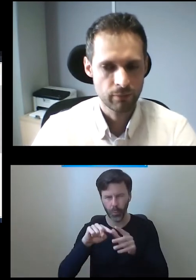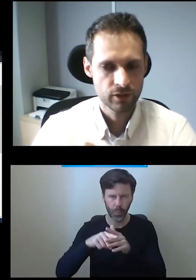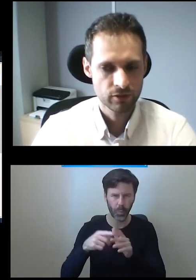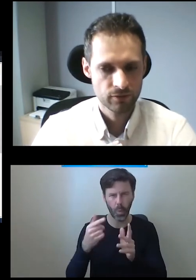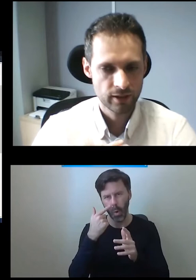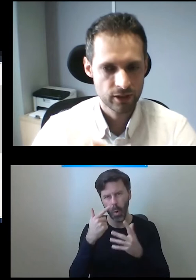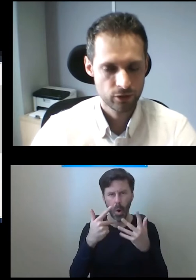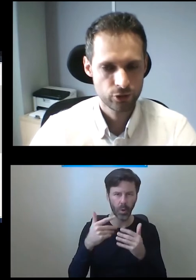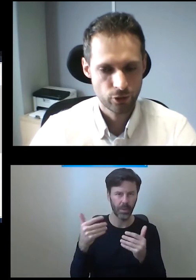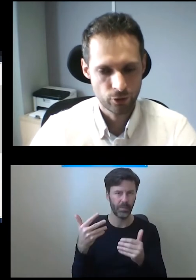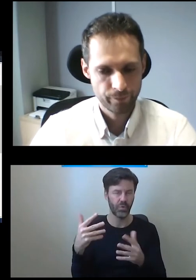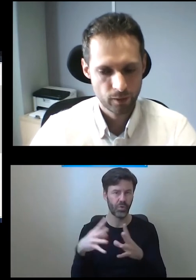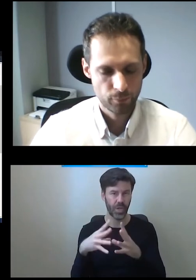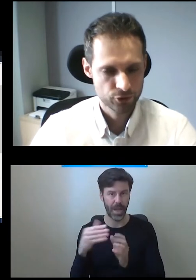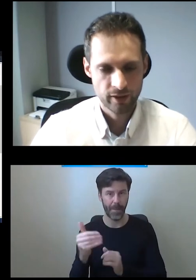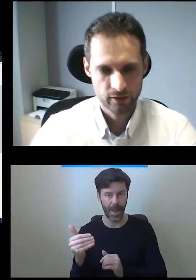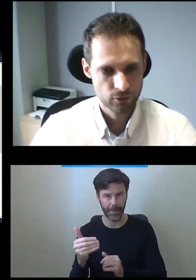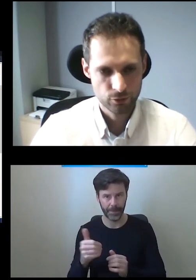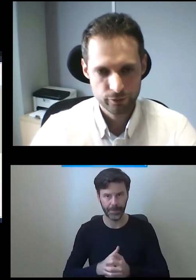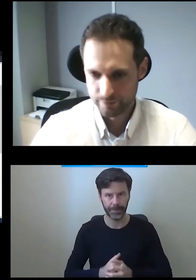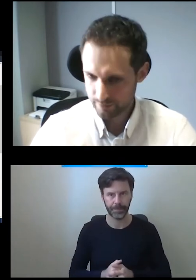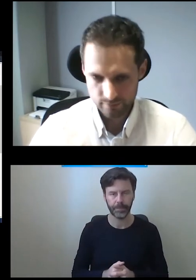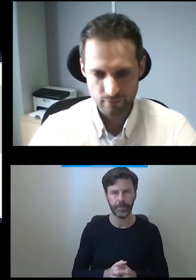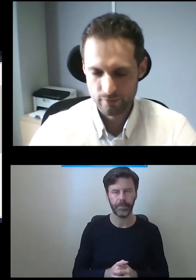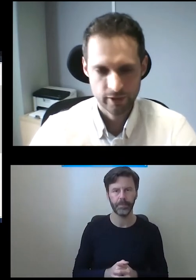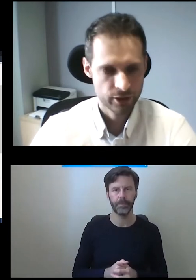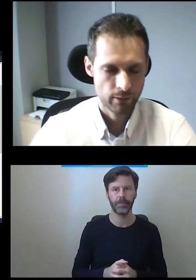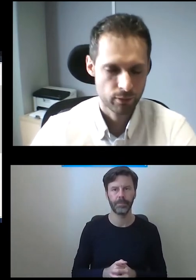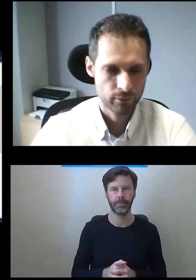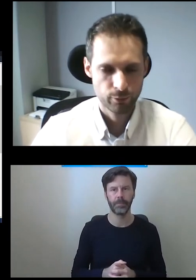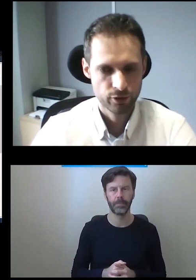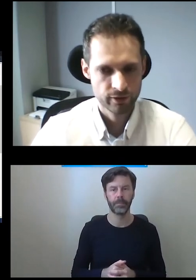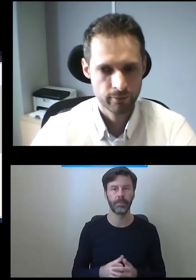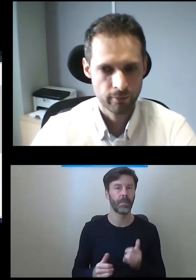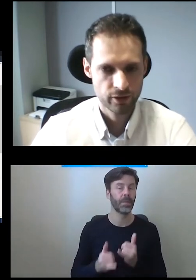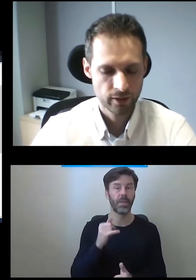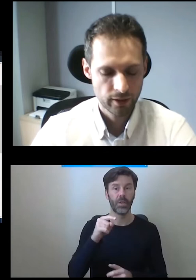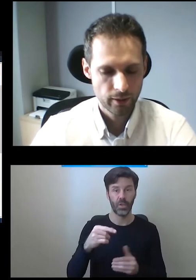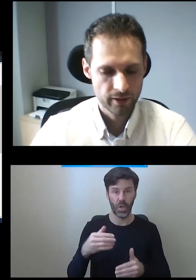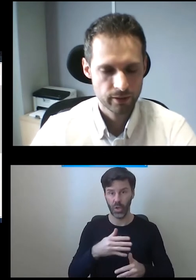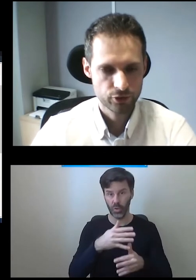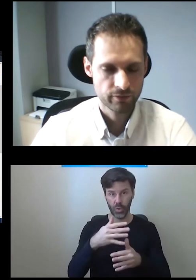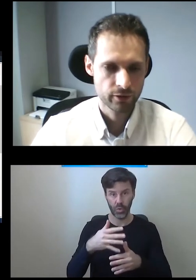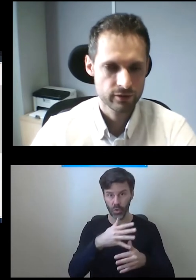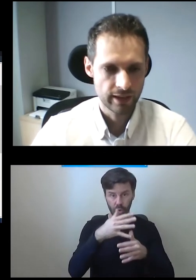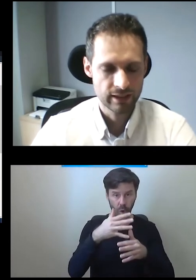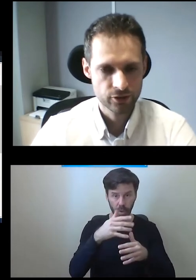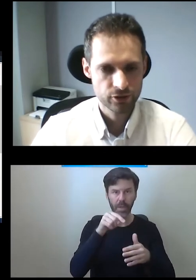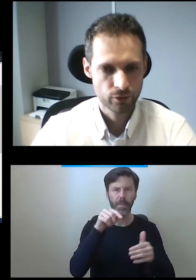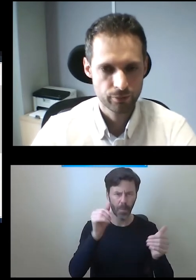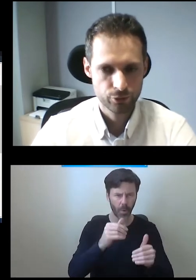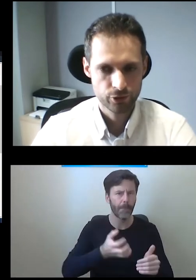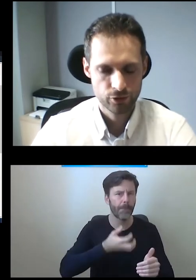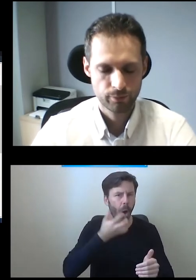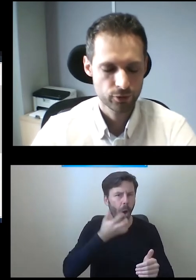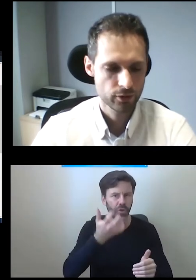smażliny nie będzie wielka. Jeśli chodzi o podgrzewanie tych schodów, też nie mamy problemu z podgrzewacem. Maty podgrzewające, elektryczne